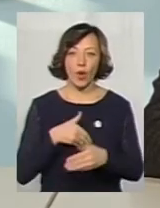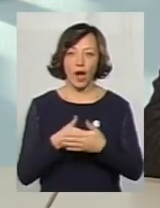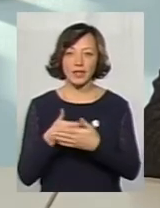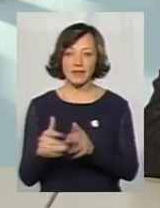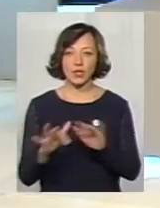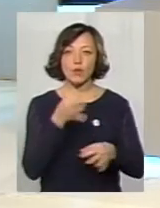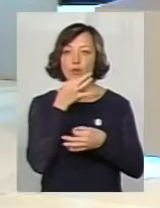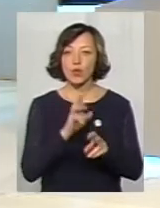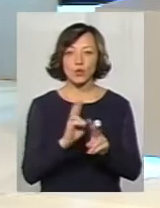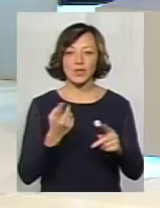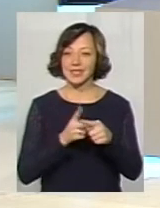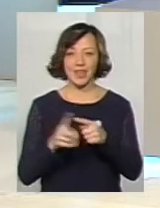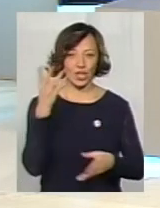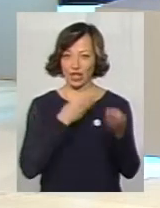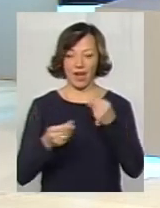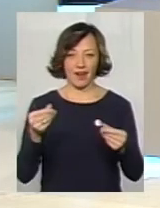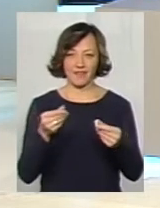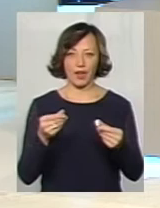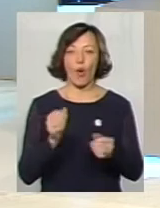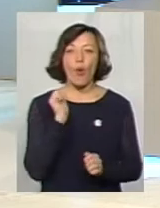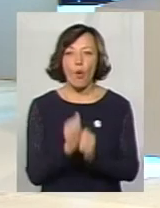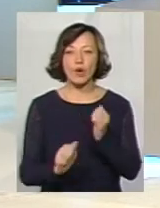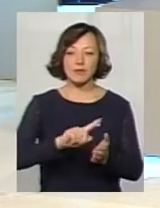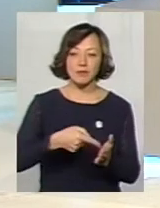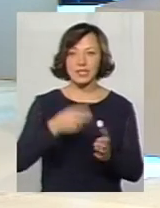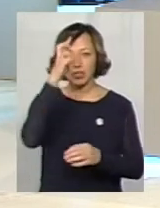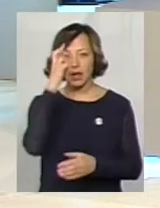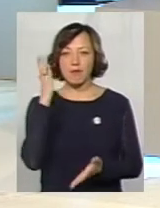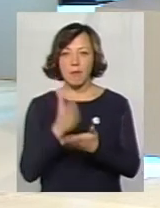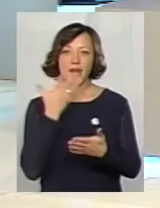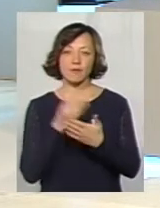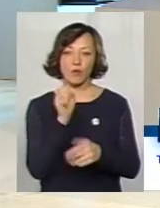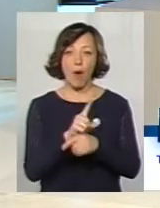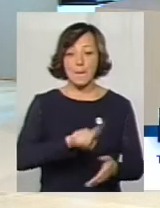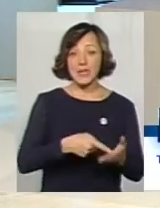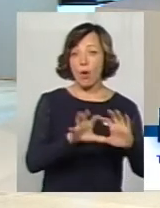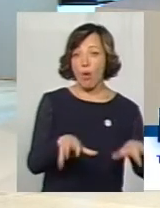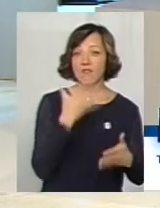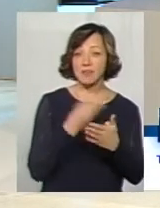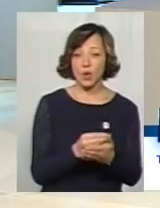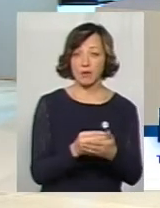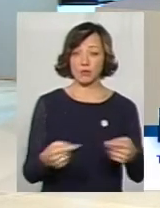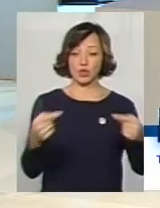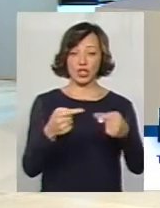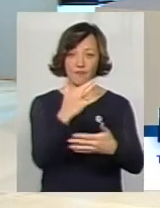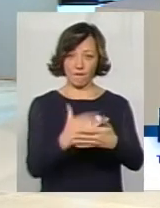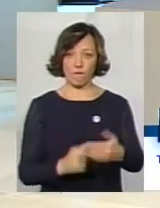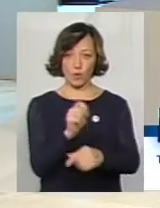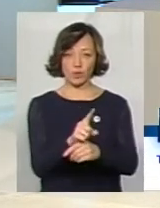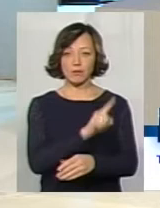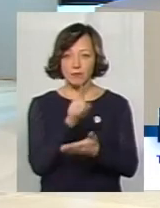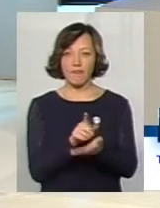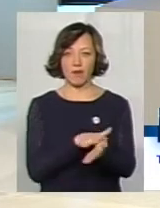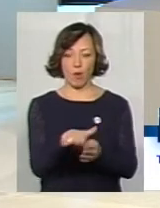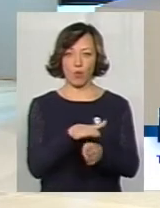тому що будь-хто це не чарівник. Кожен в місті, в державі має свою функцію. Міський голова має свої чіткі функції, зобов'язаний їх виконувати,